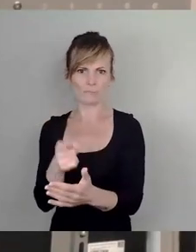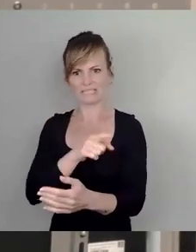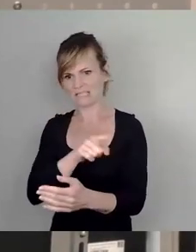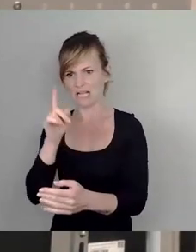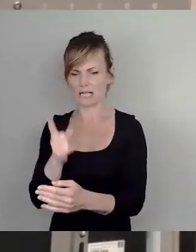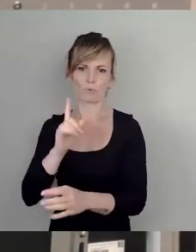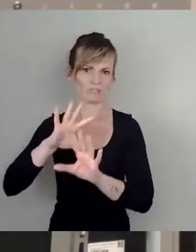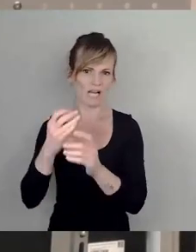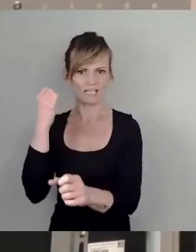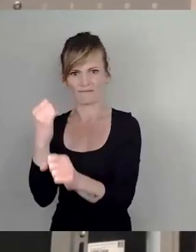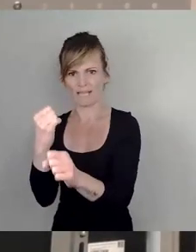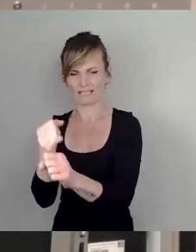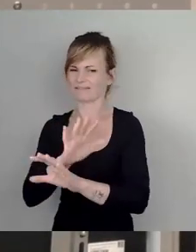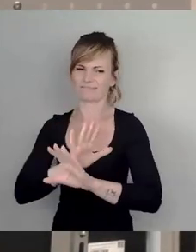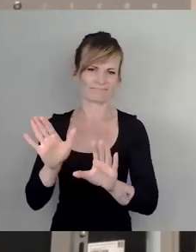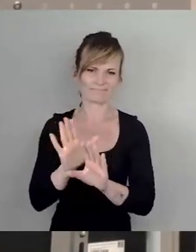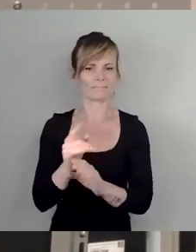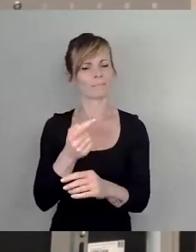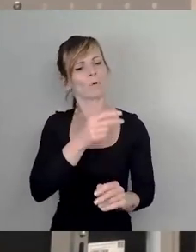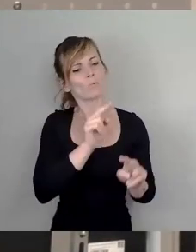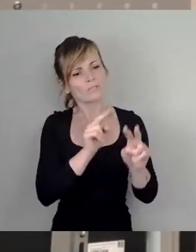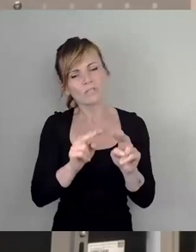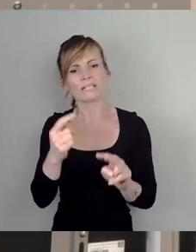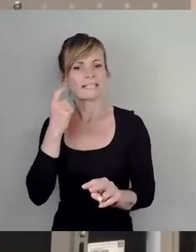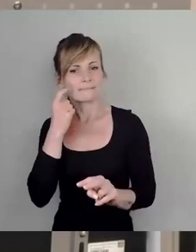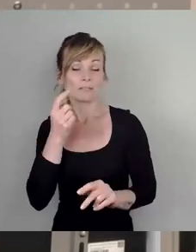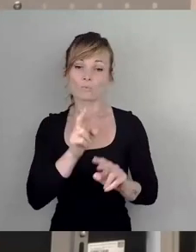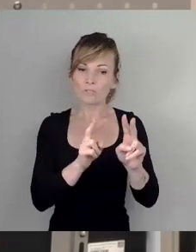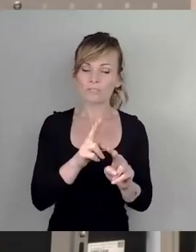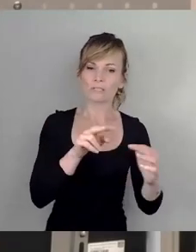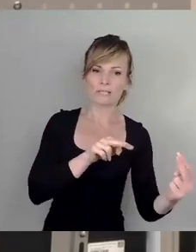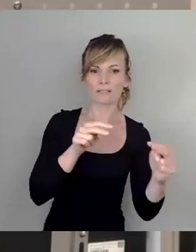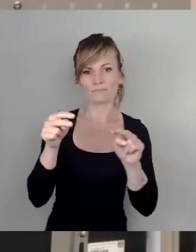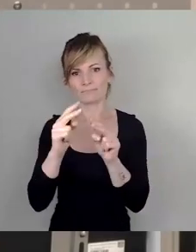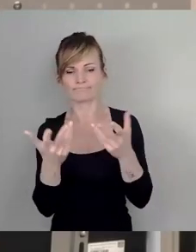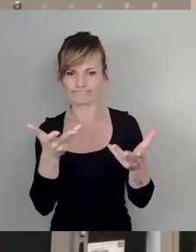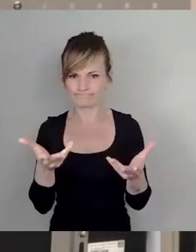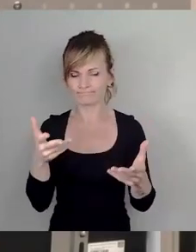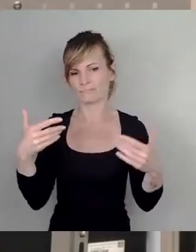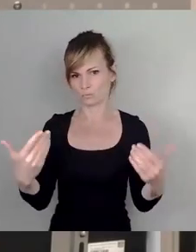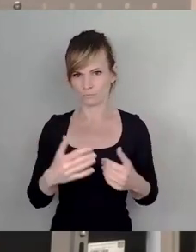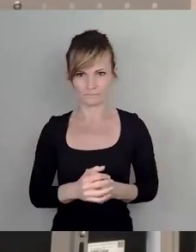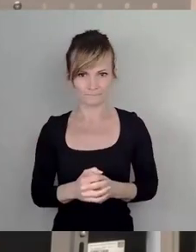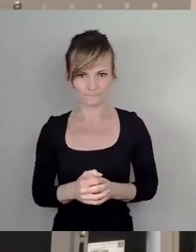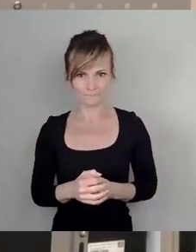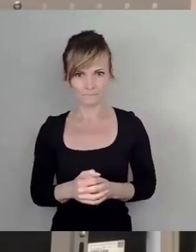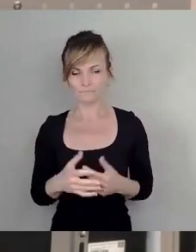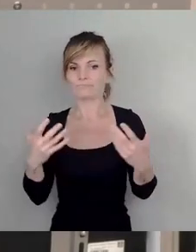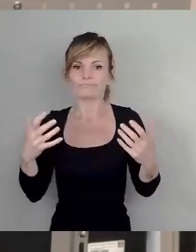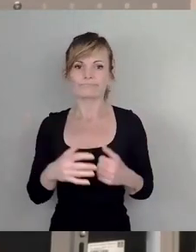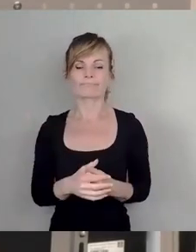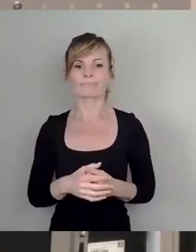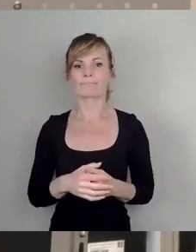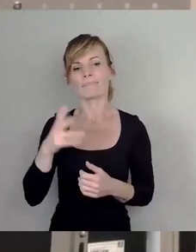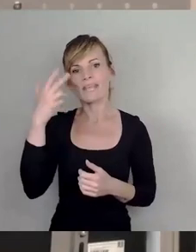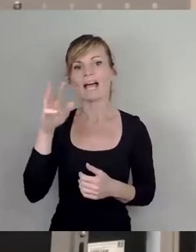alles gemacht. Sondern es sind unterschiedliche Aspekte und die müssen dann auch unterschiedlich auch gewichtet werden. Und na ja, an Sie, Herr Wurz,